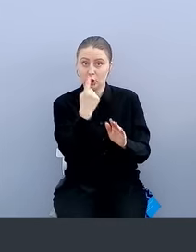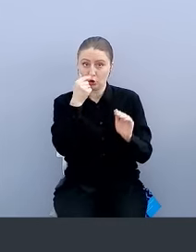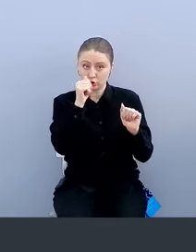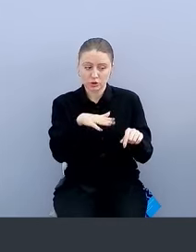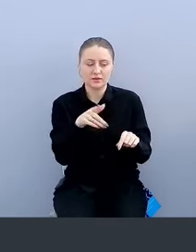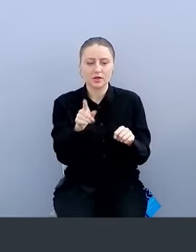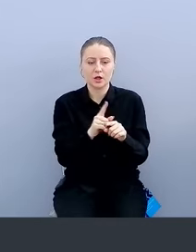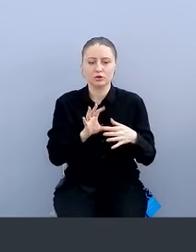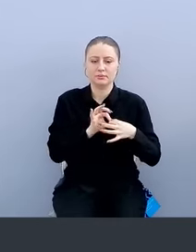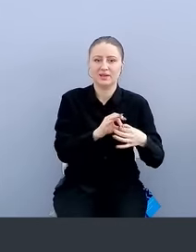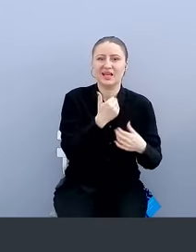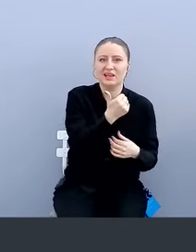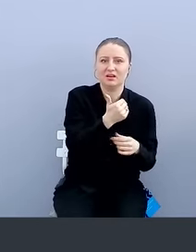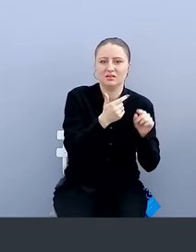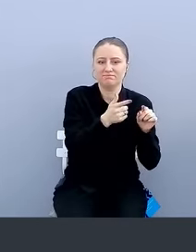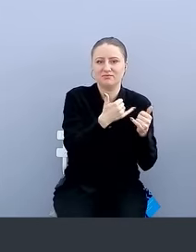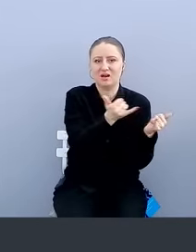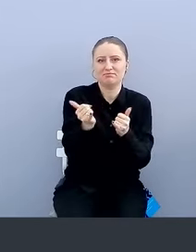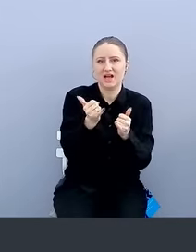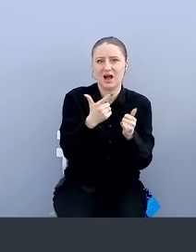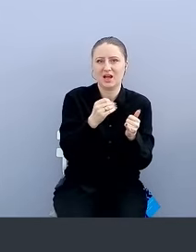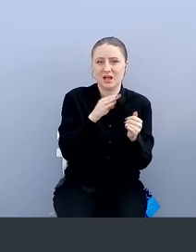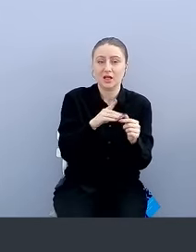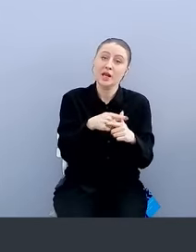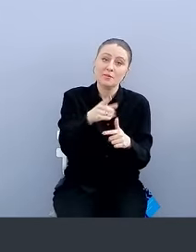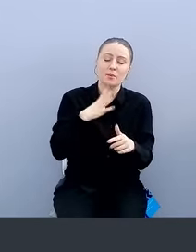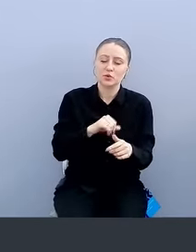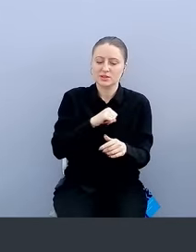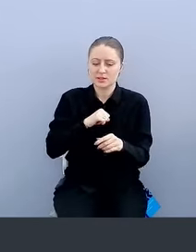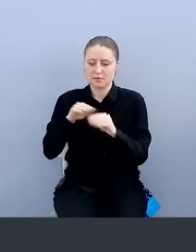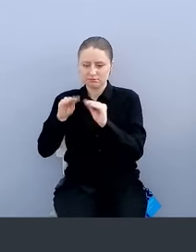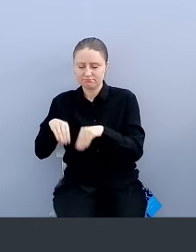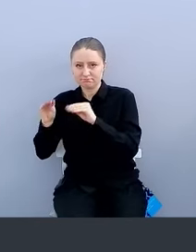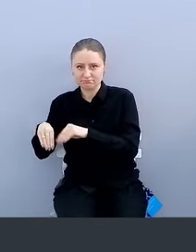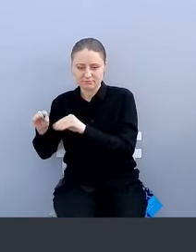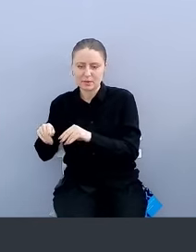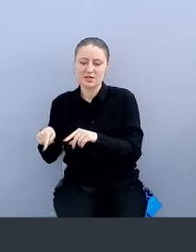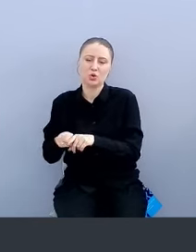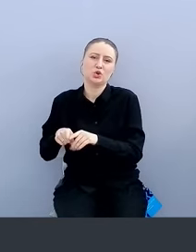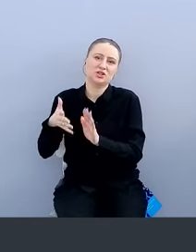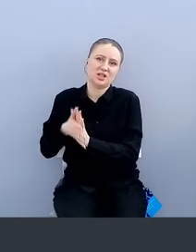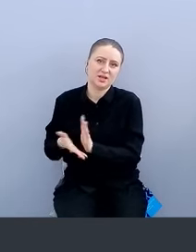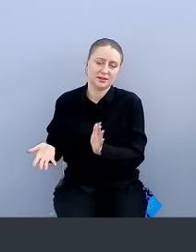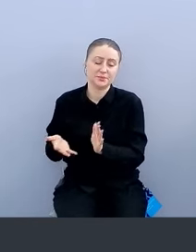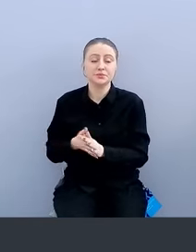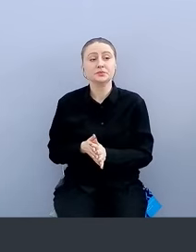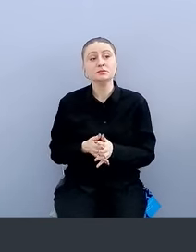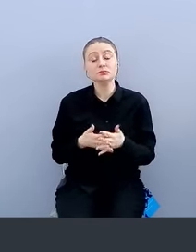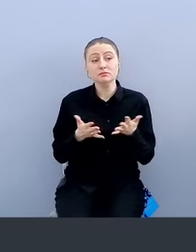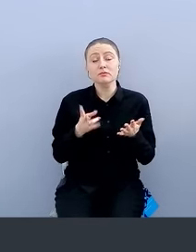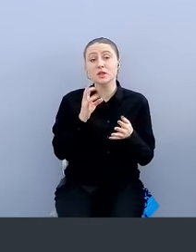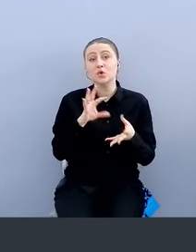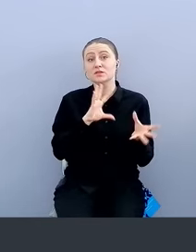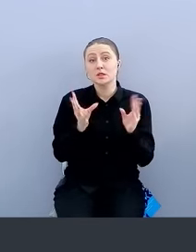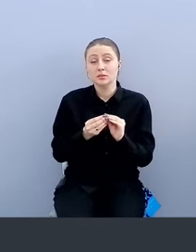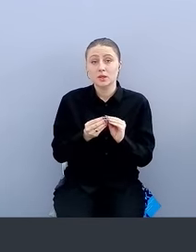агенты, ну, либо вам придется самим писать, что тоже какие-то затраты. Но в